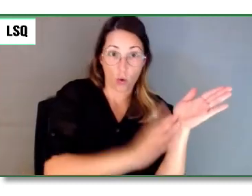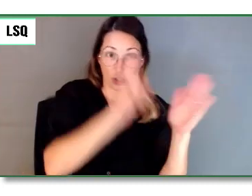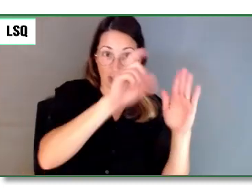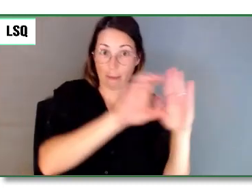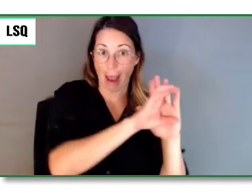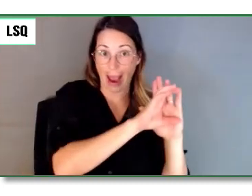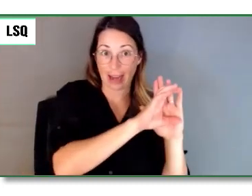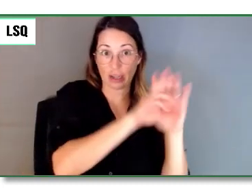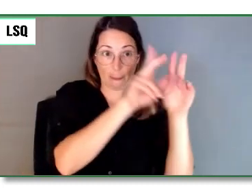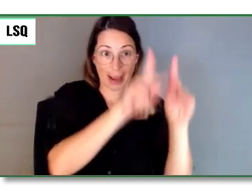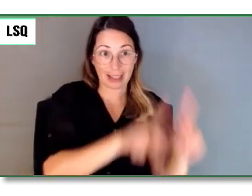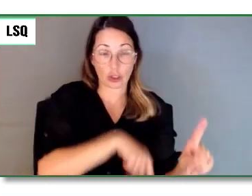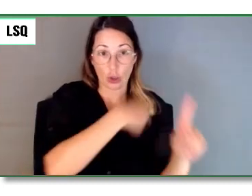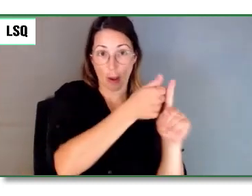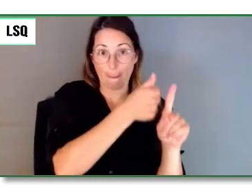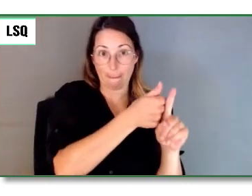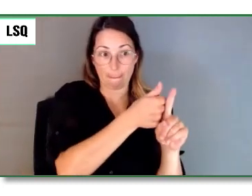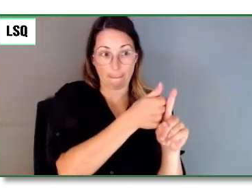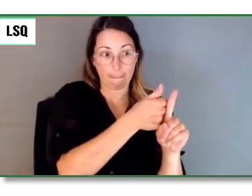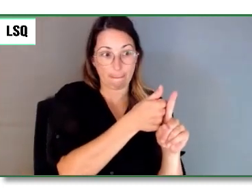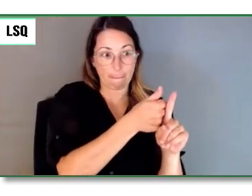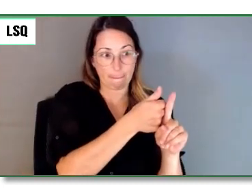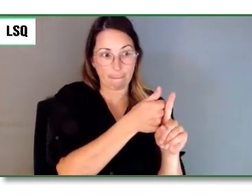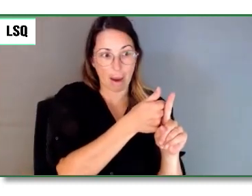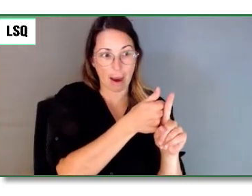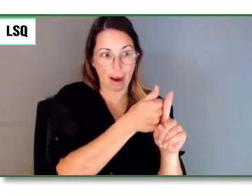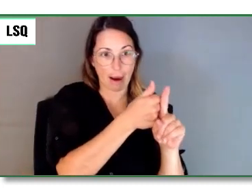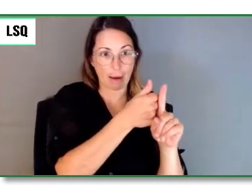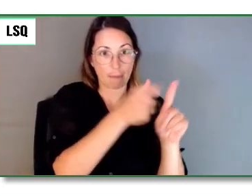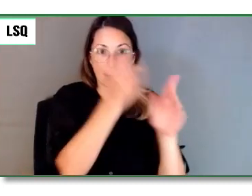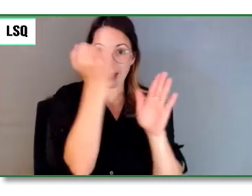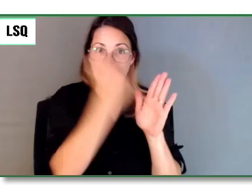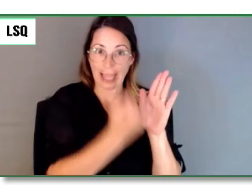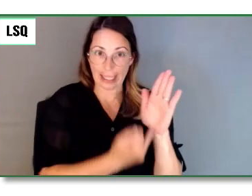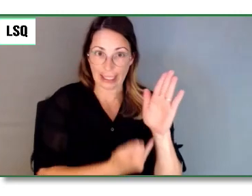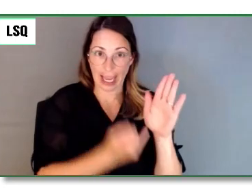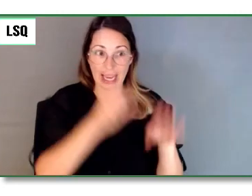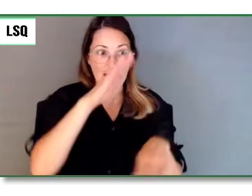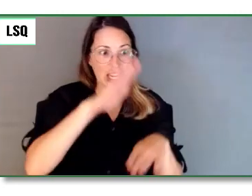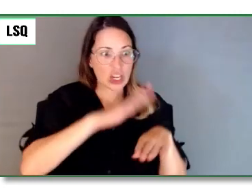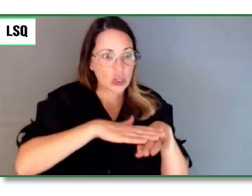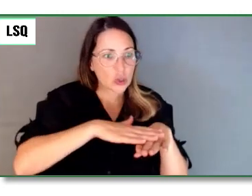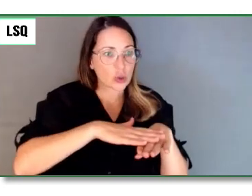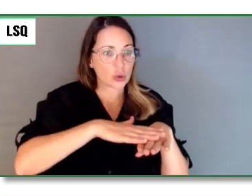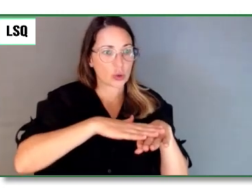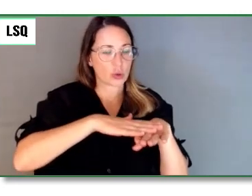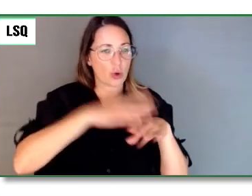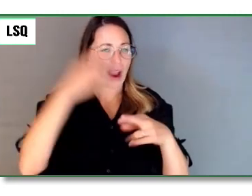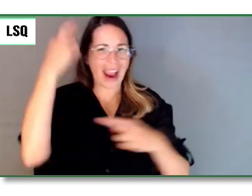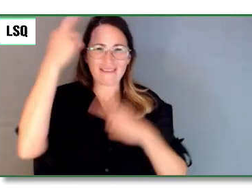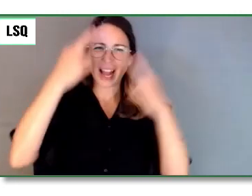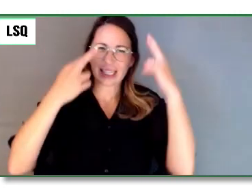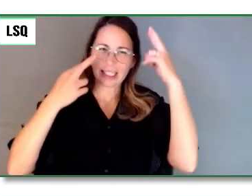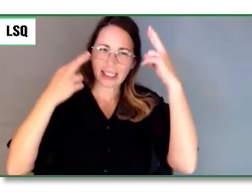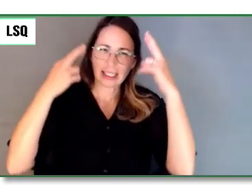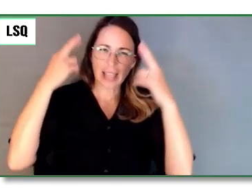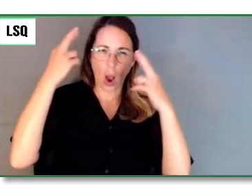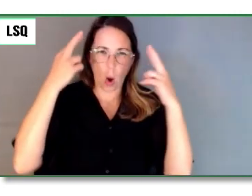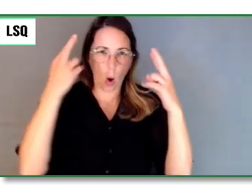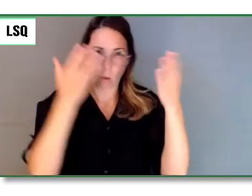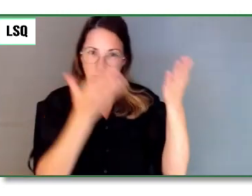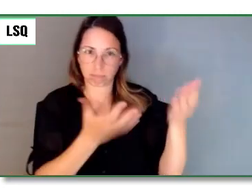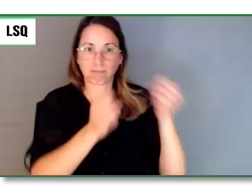Il s'agit d'éliminer le corps et l'expérience corporelle face à la nature.